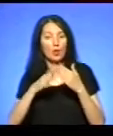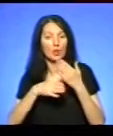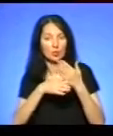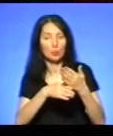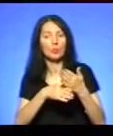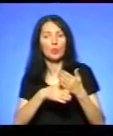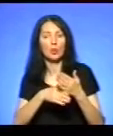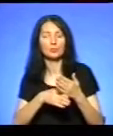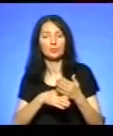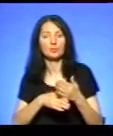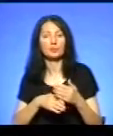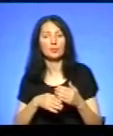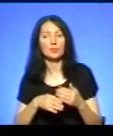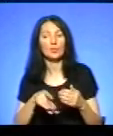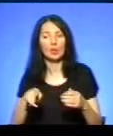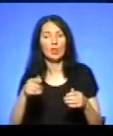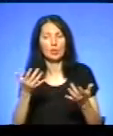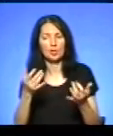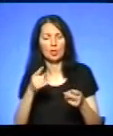також, йому спина згоріла.